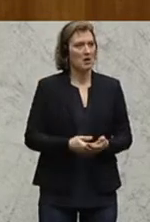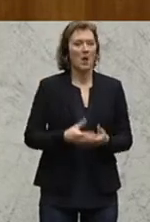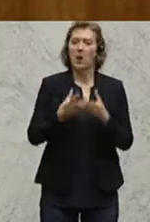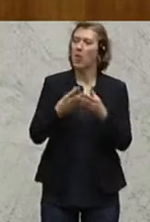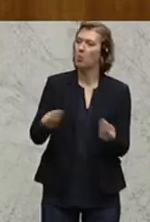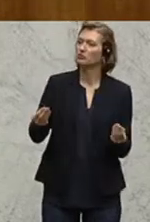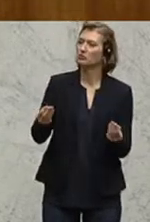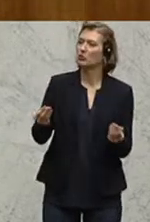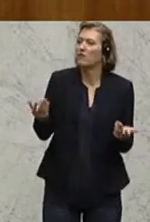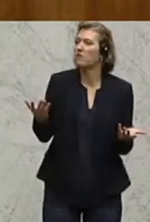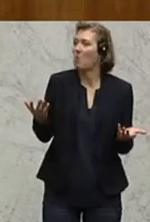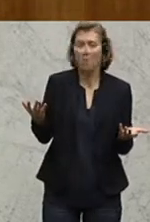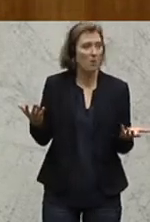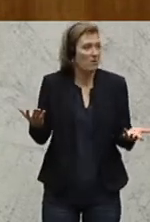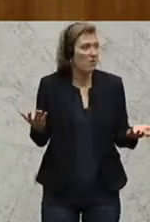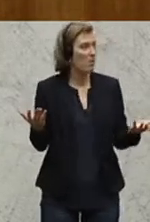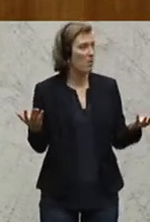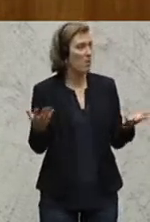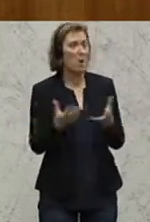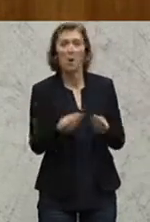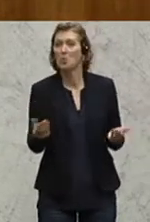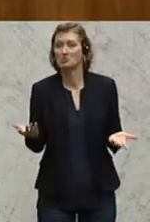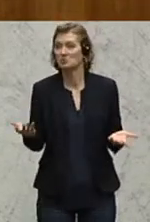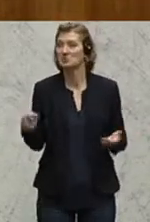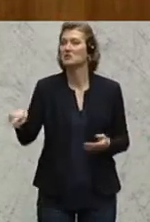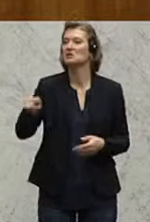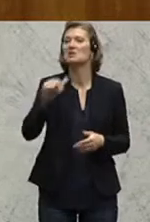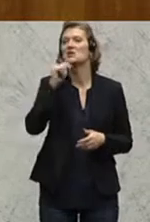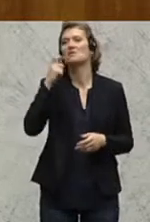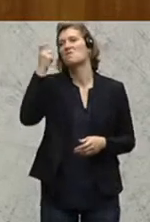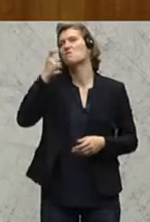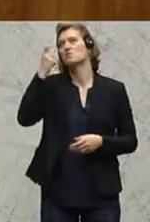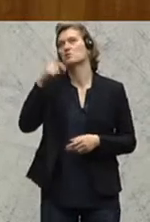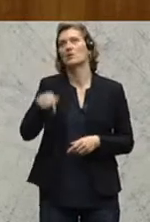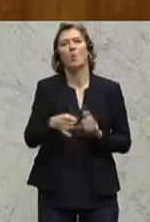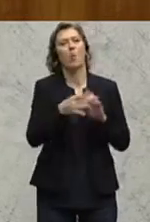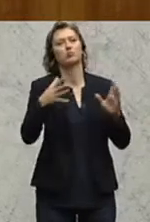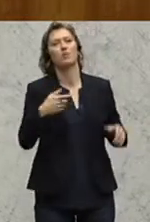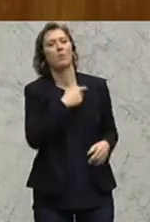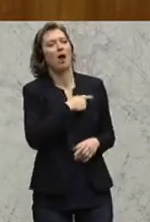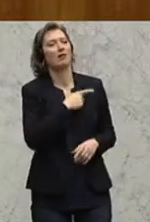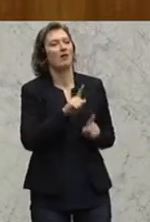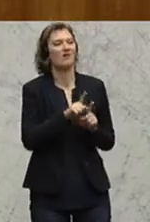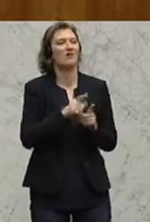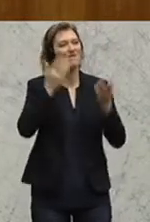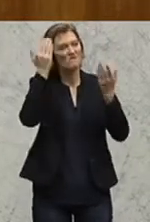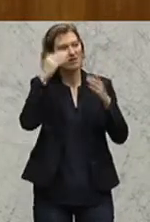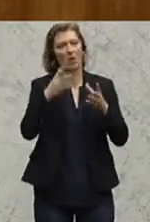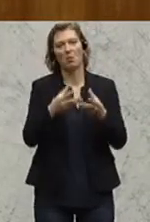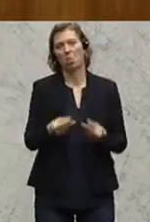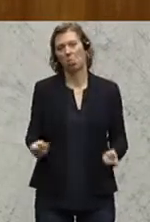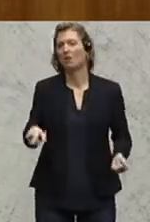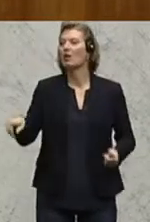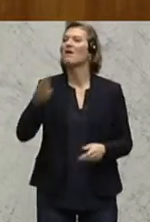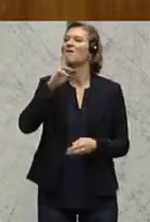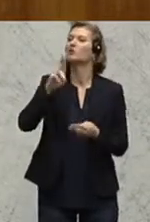Lösungskompetenzen nichts vorzuweisen. Und dann dürfen Sie sich nicht wundern, wenn die Oppositionsparteien kein Vertrauen mehr haben in ihre